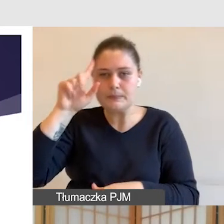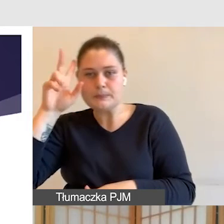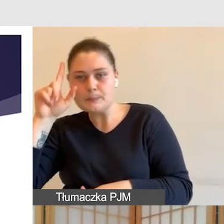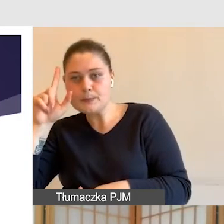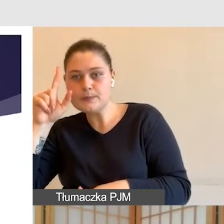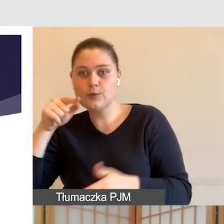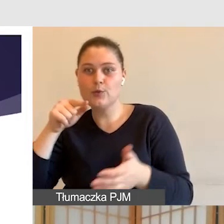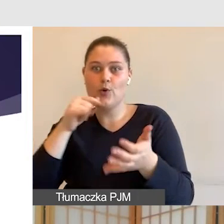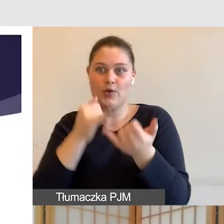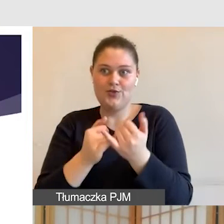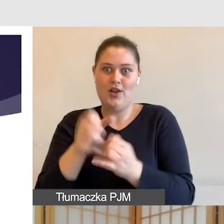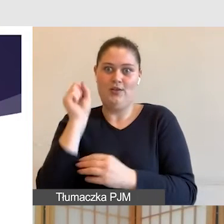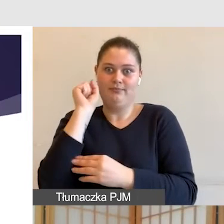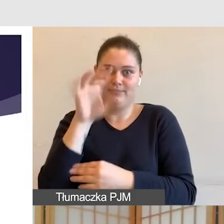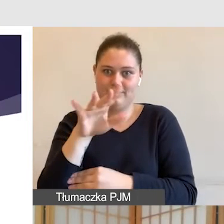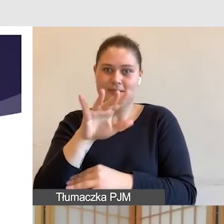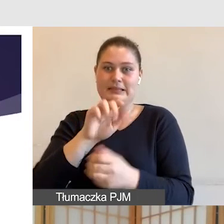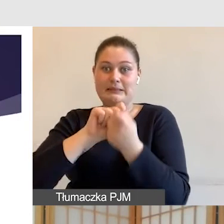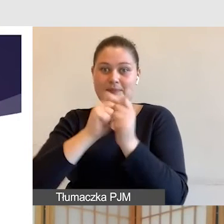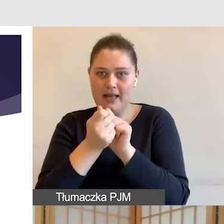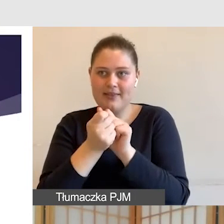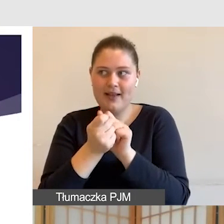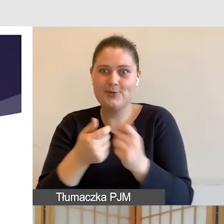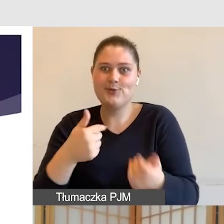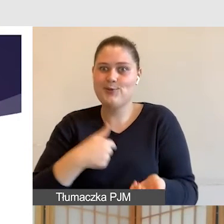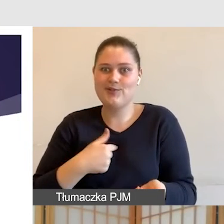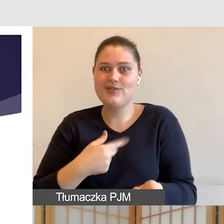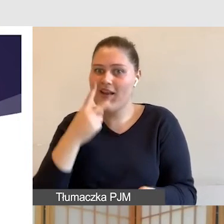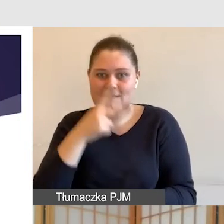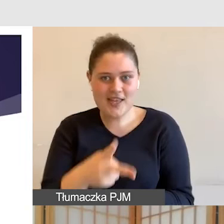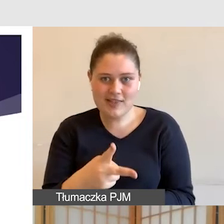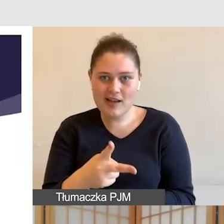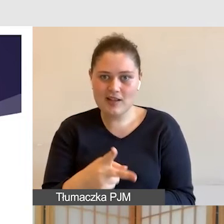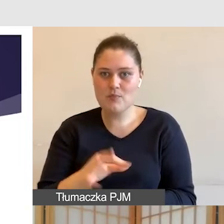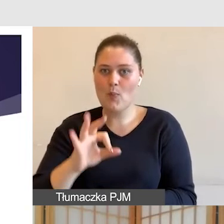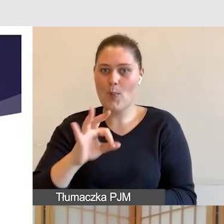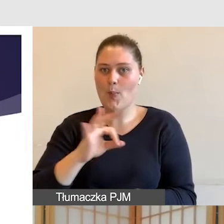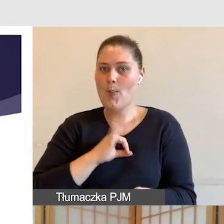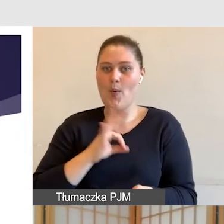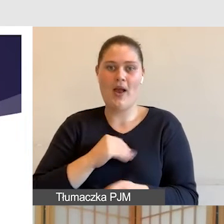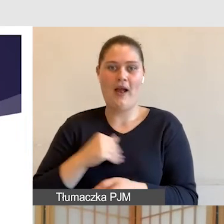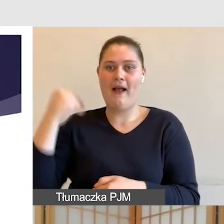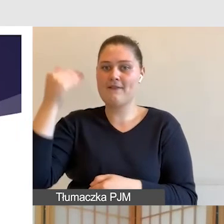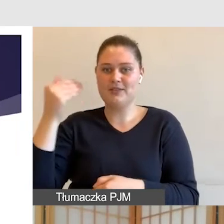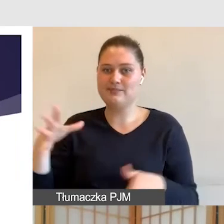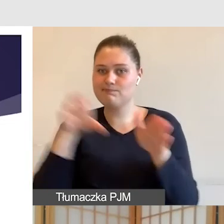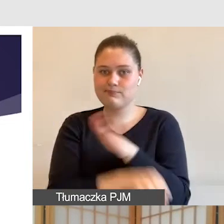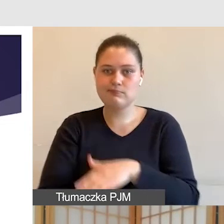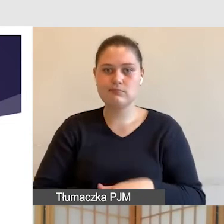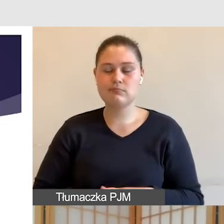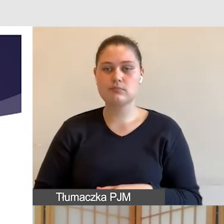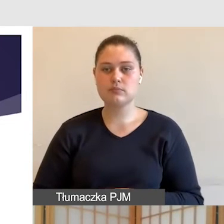pokazywał tych kolorów, które my chcemy podkreślić, no to wtedy treści naszego wykładu nie będą zrozumiałe.